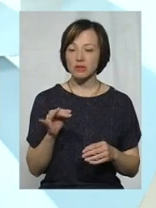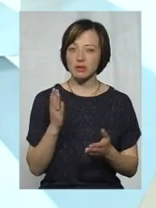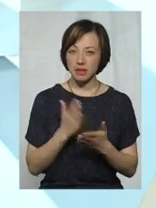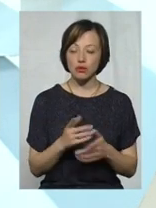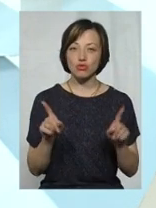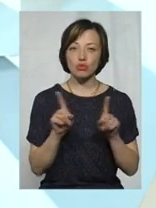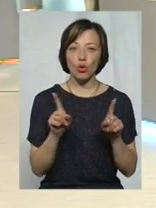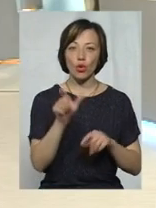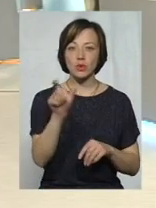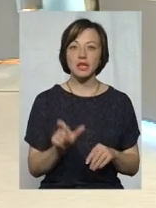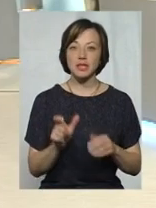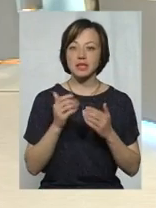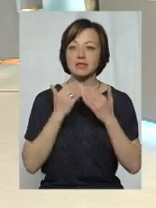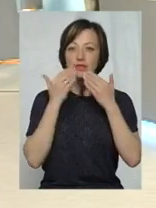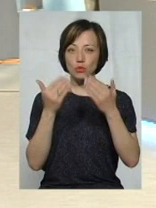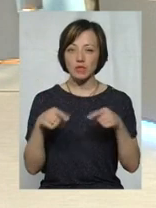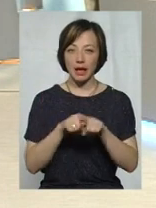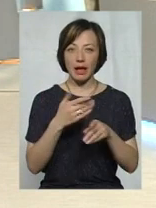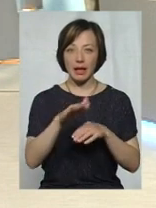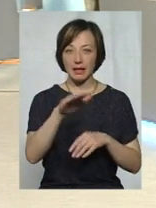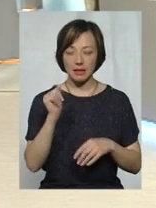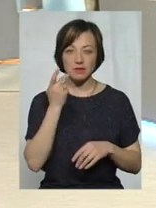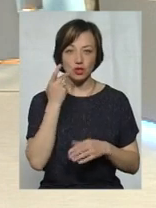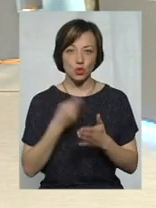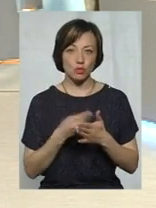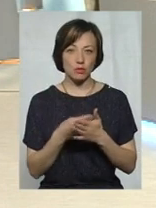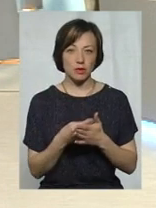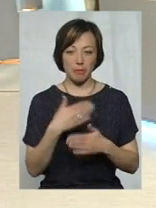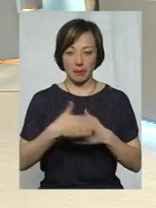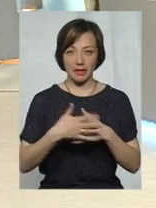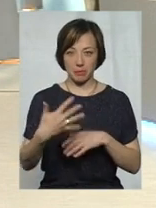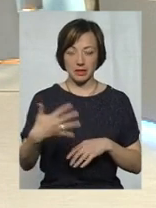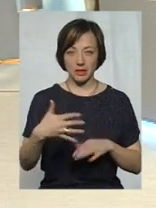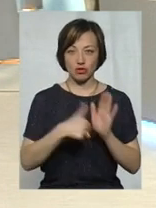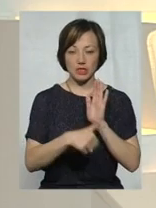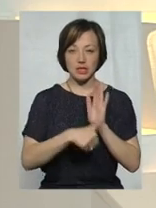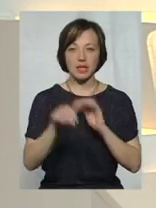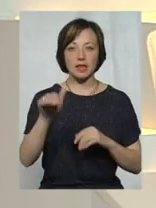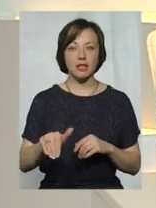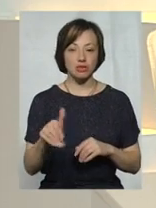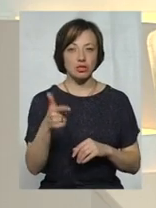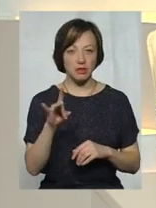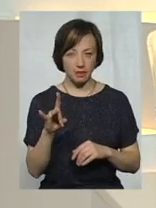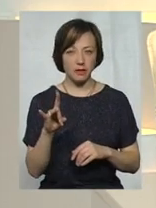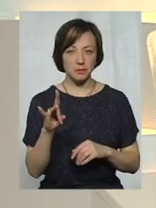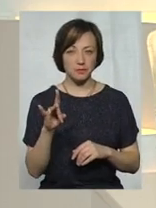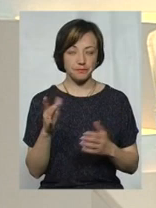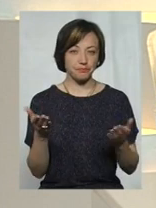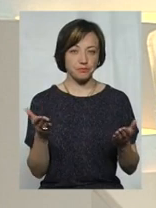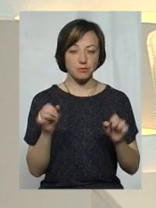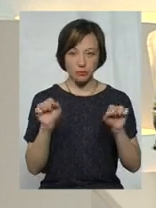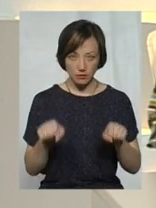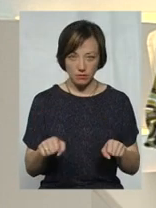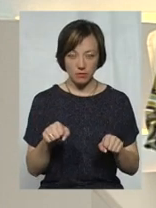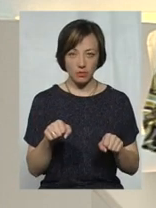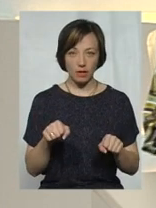через те, що люди звернулися за таким кредитом, зазвичай це суми близько 50-60 тисяч гривень, вони